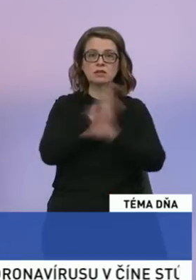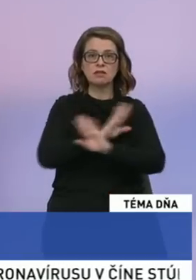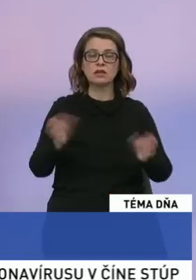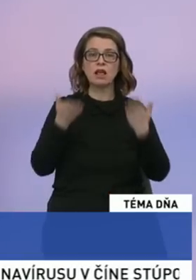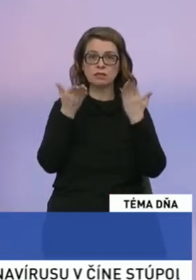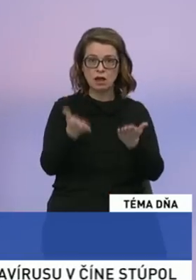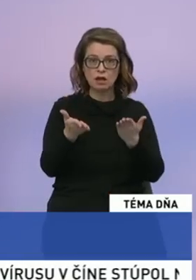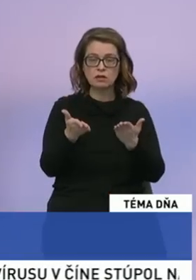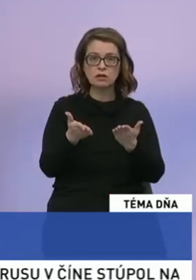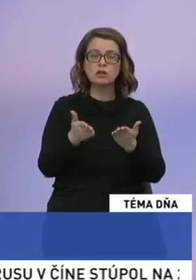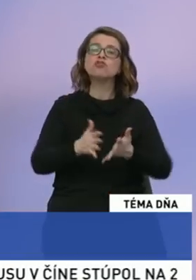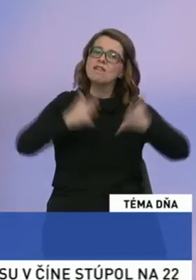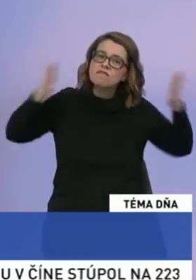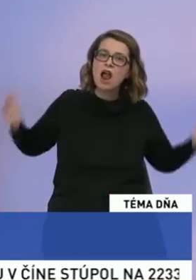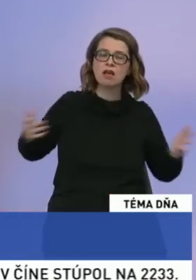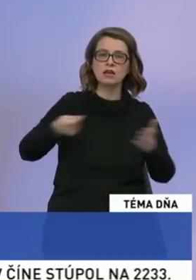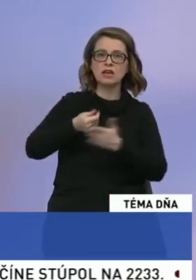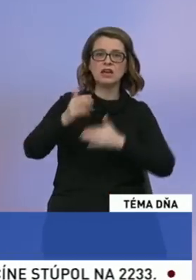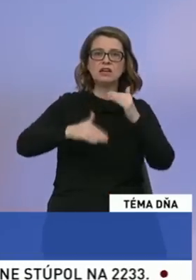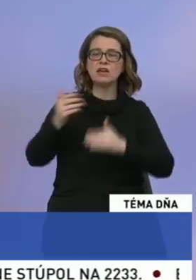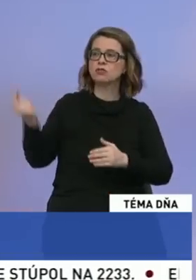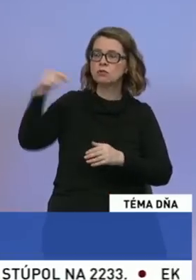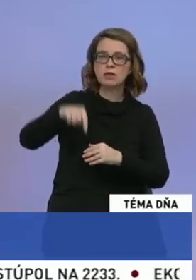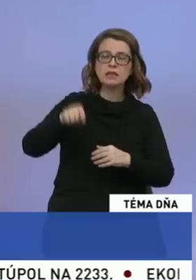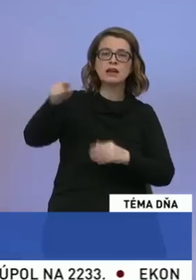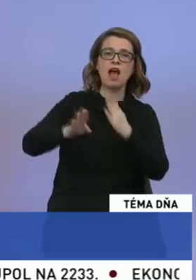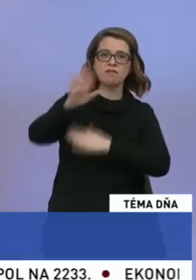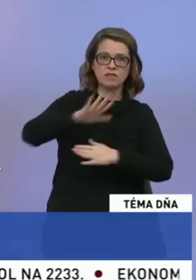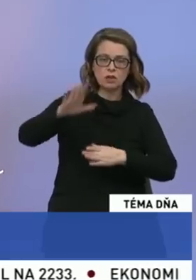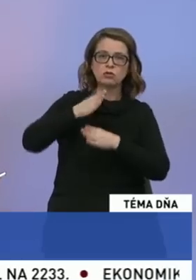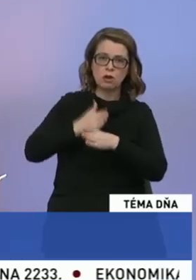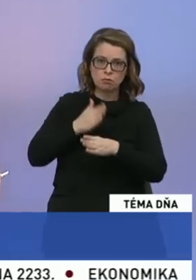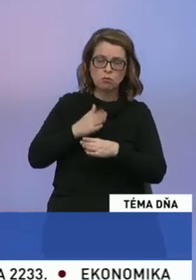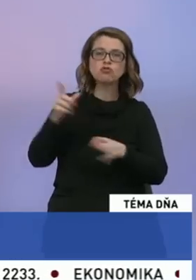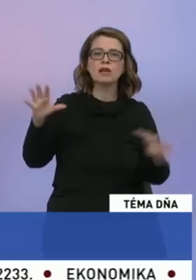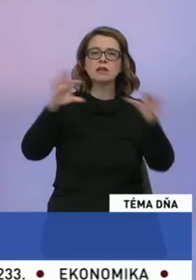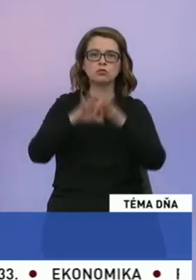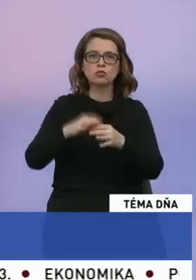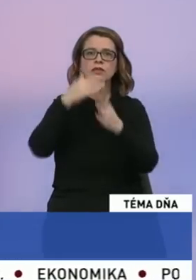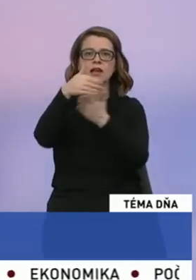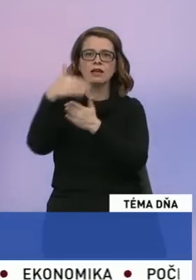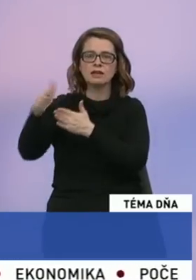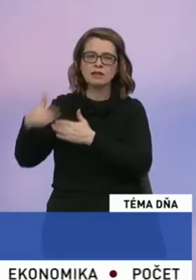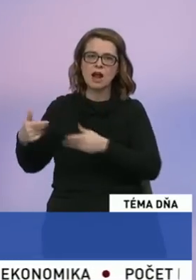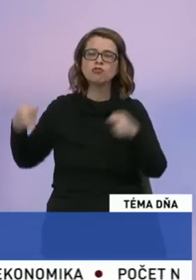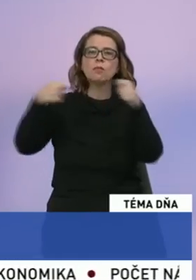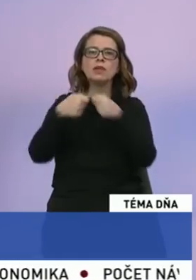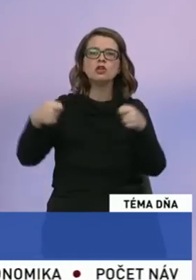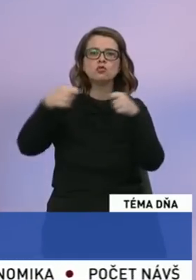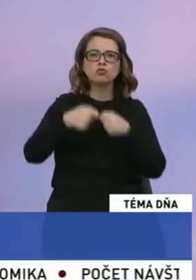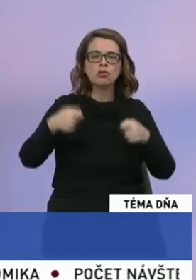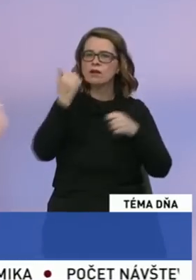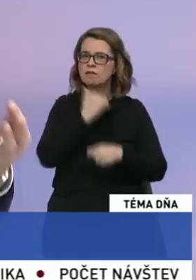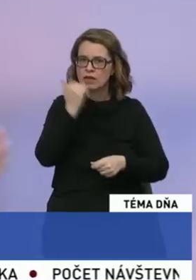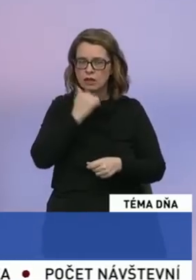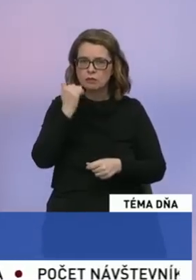veľký investor príde a pomôže východu. Samozrejme s tým úzko súvisia ďalšie pridružené firmy,